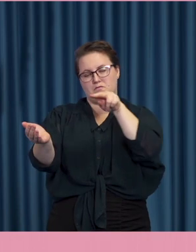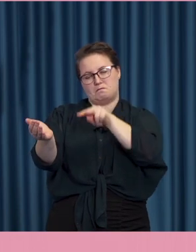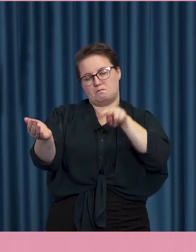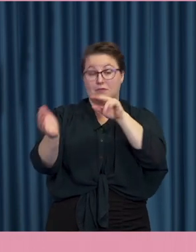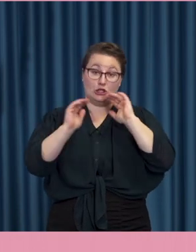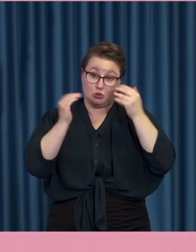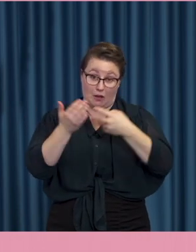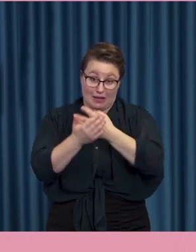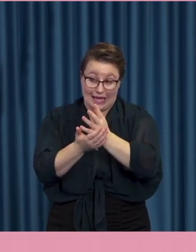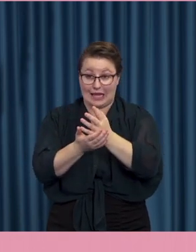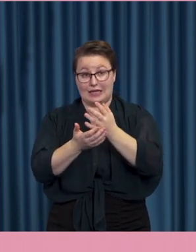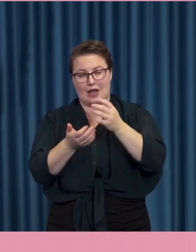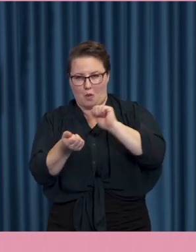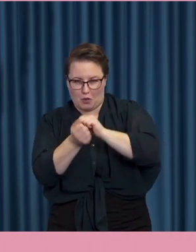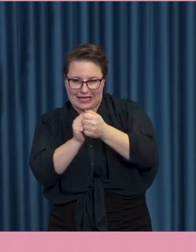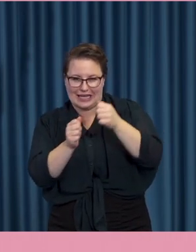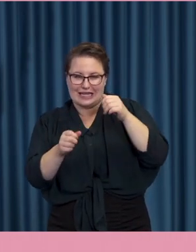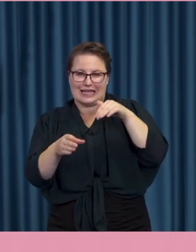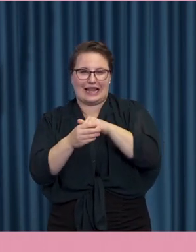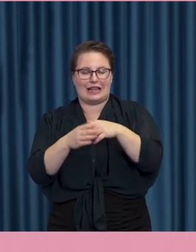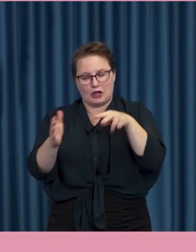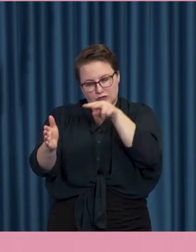sociala medier och politiskt deltagande?